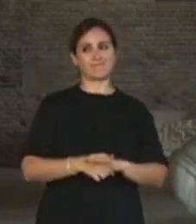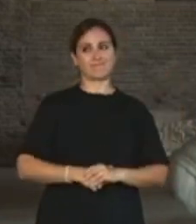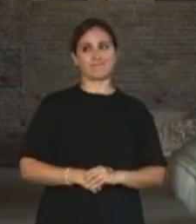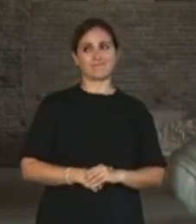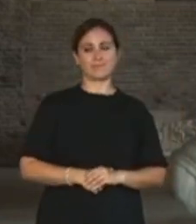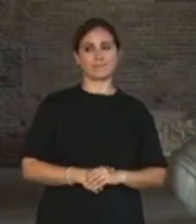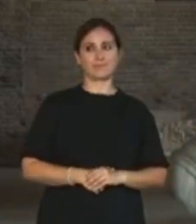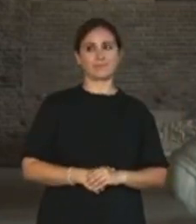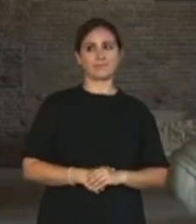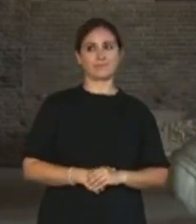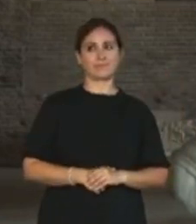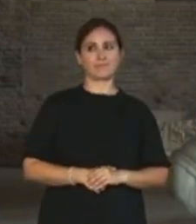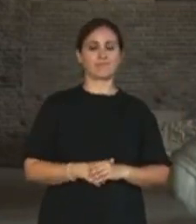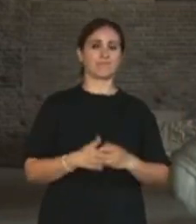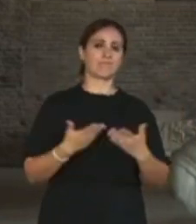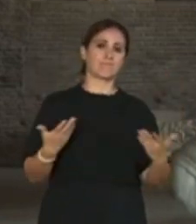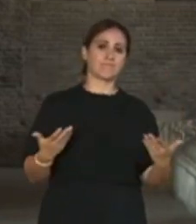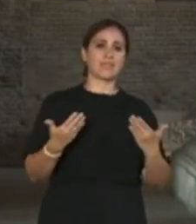Allora, grazie Marta.